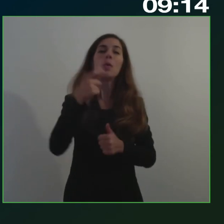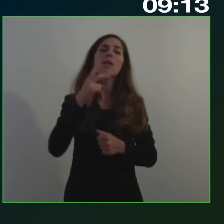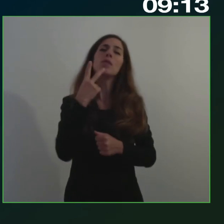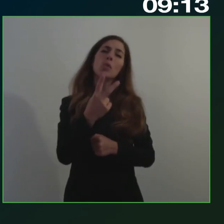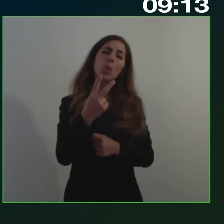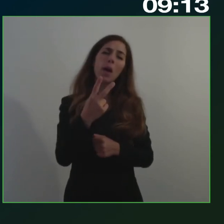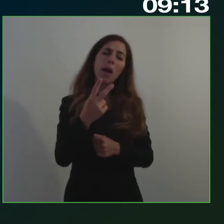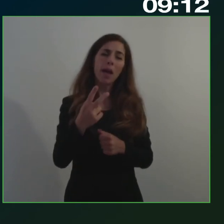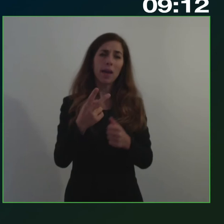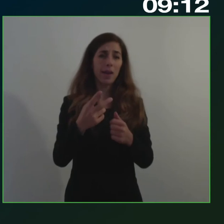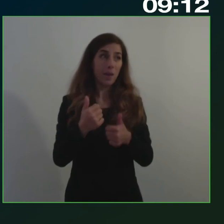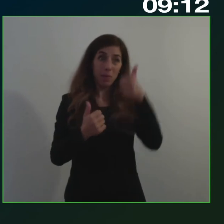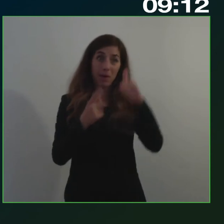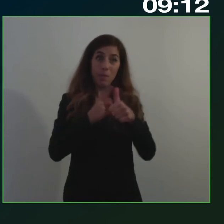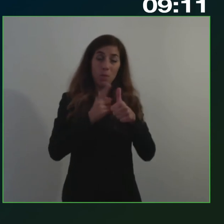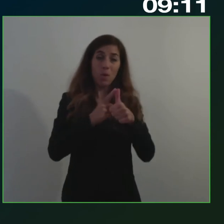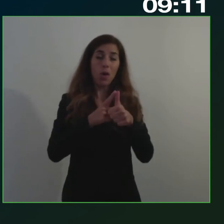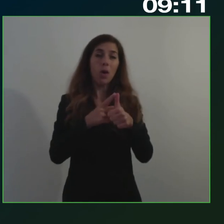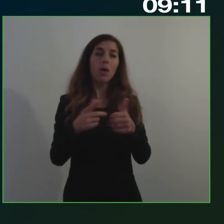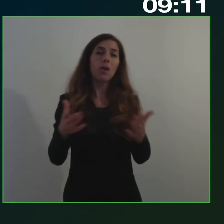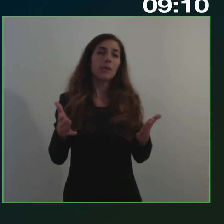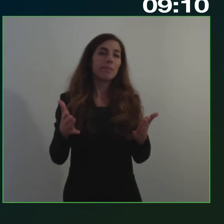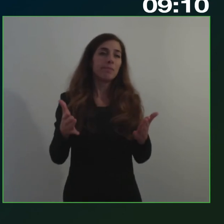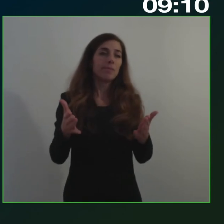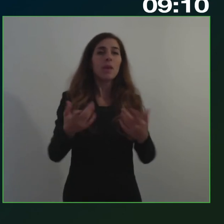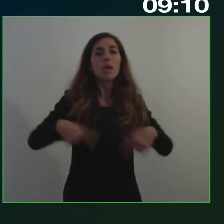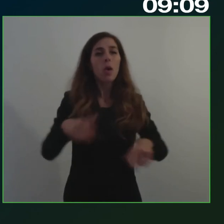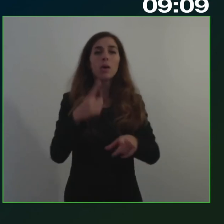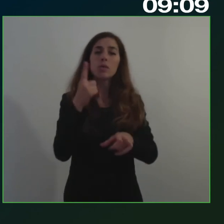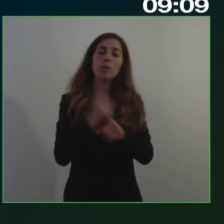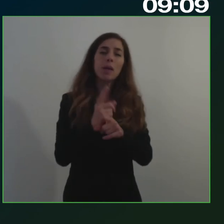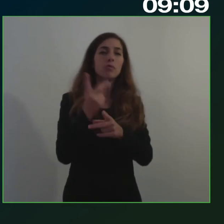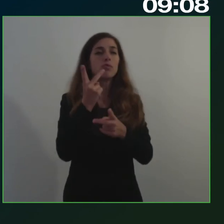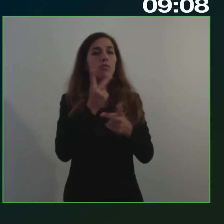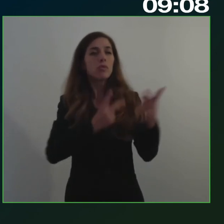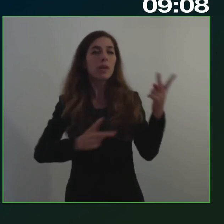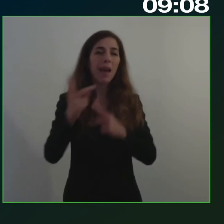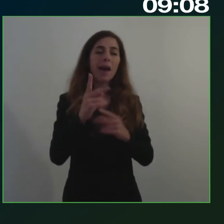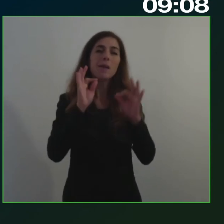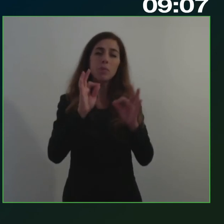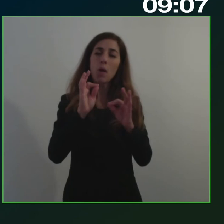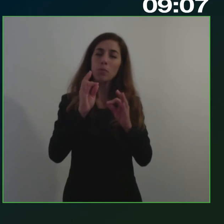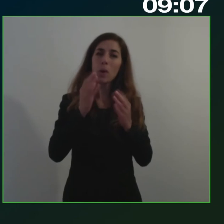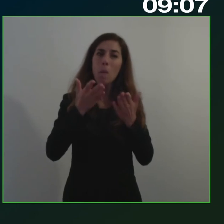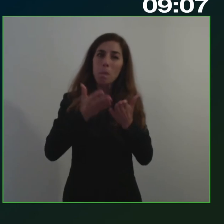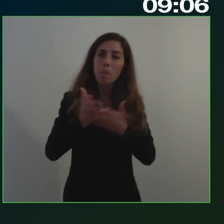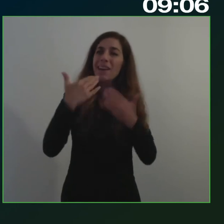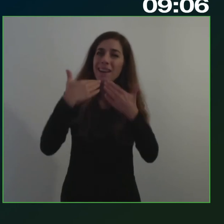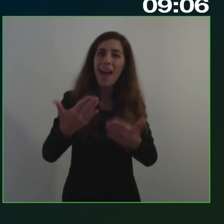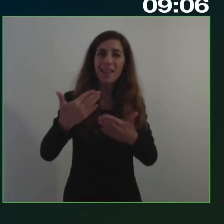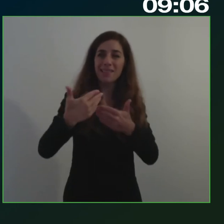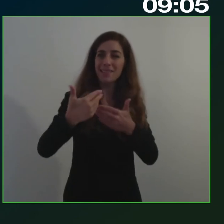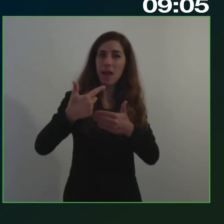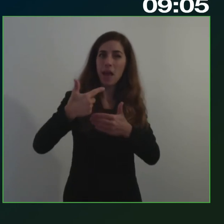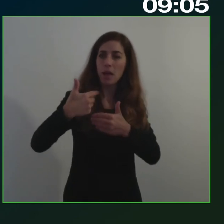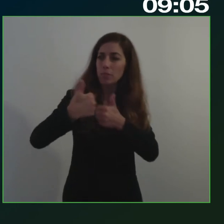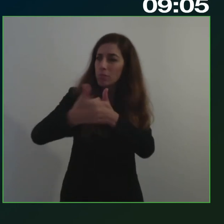intanto credo che il primo sia quello che che dobbiamo cercare attraverso le pratiche partenariali di recuperare fiducia nei